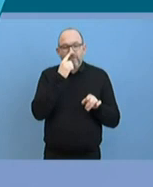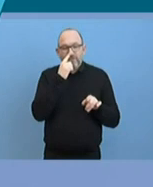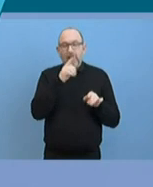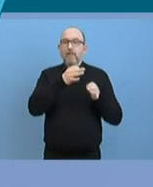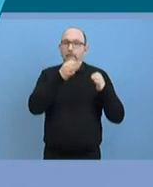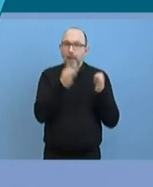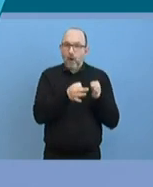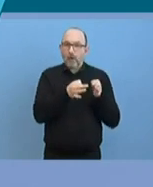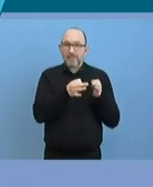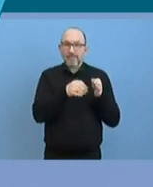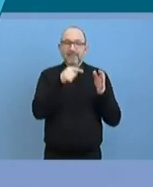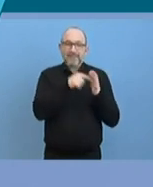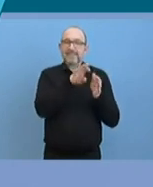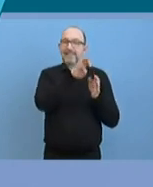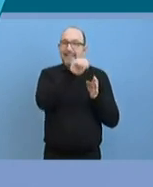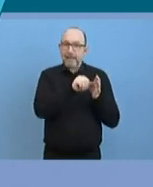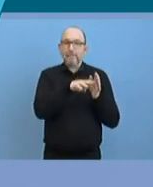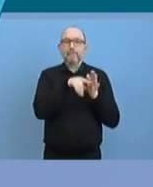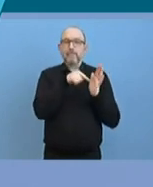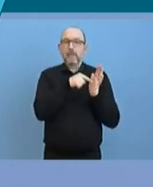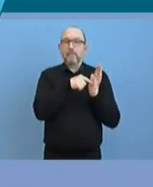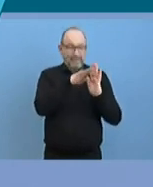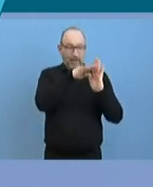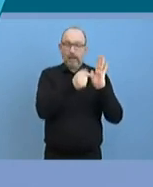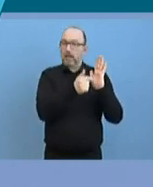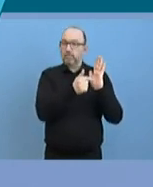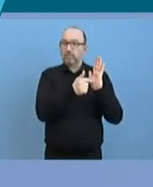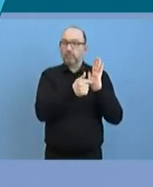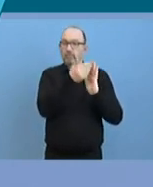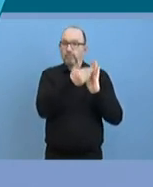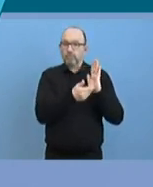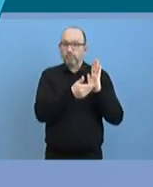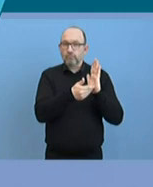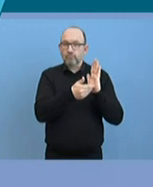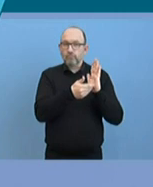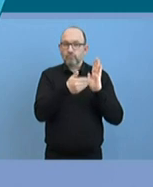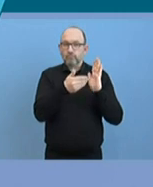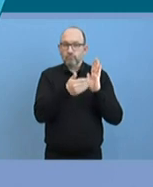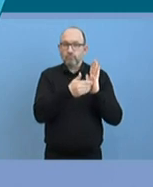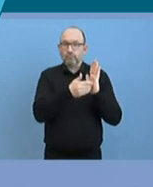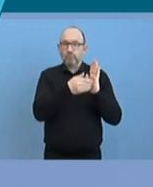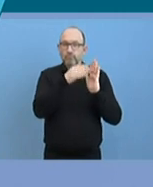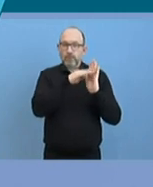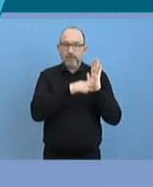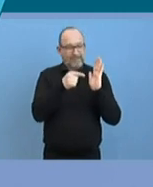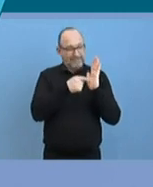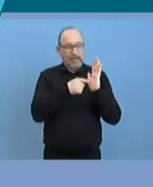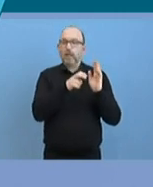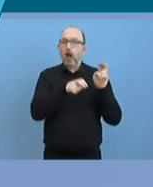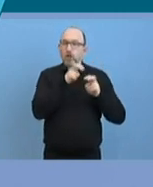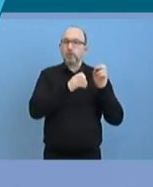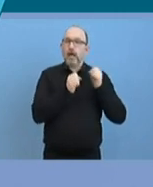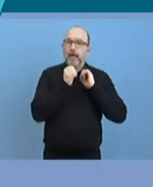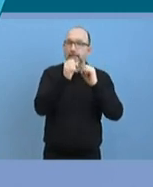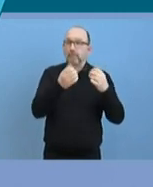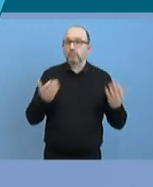Instrumentarium des ESM mit den bestehenden Regeln agieren. So hat es ja